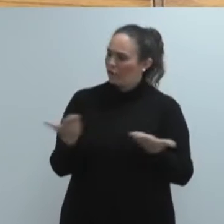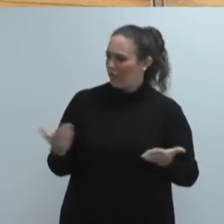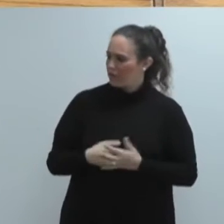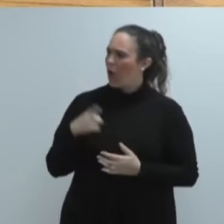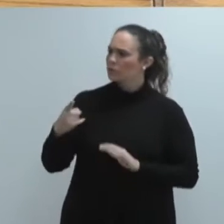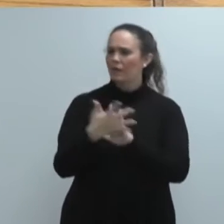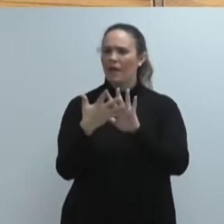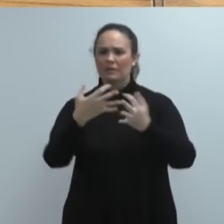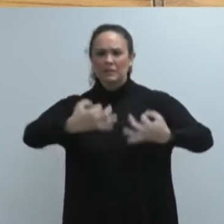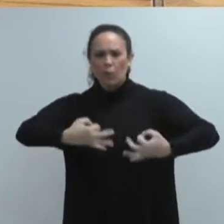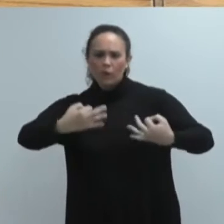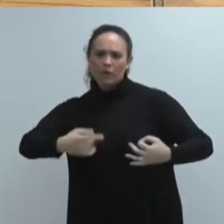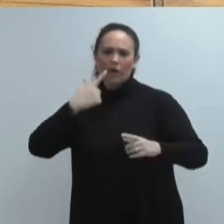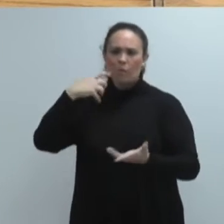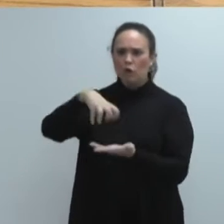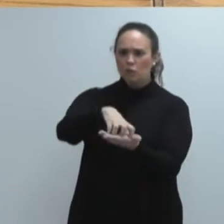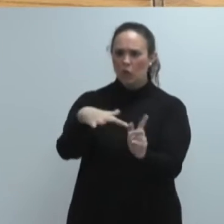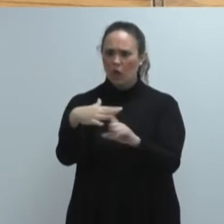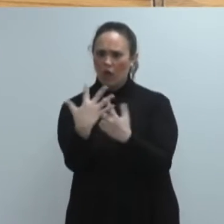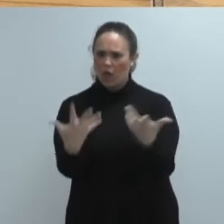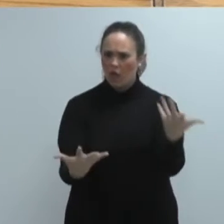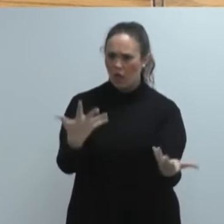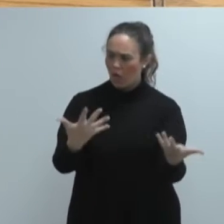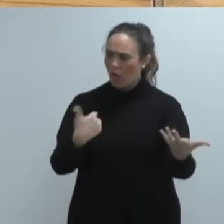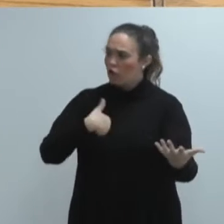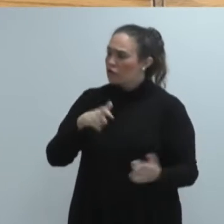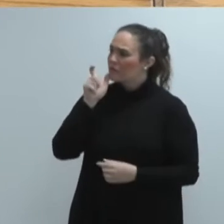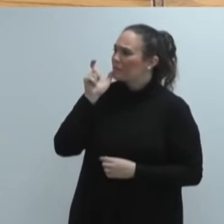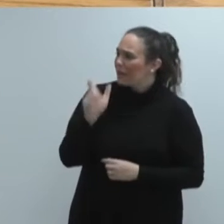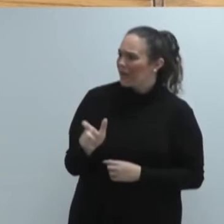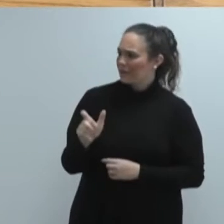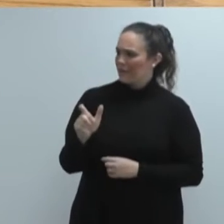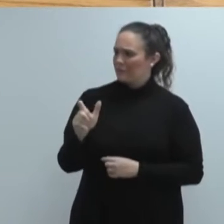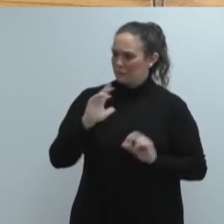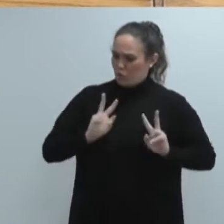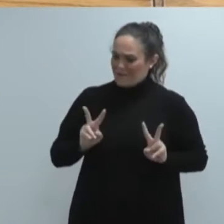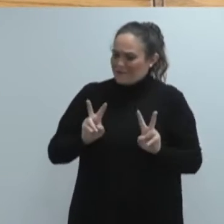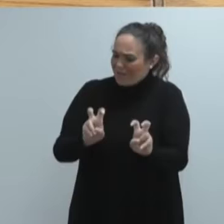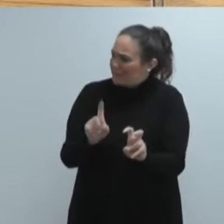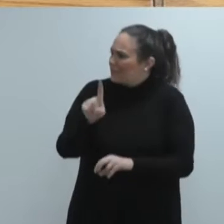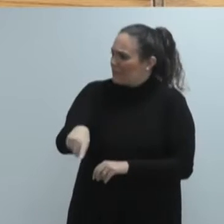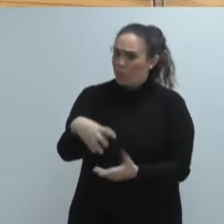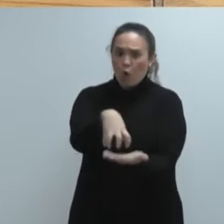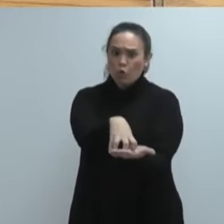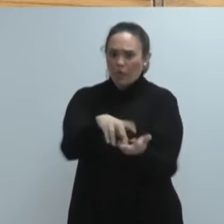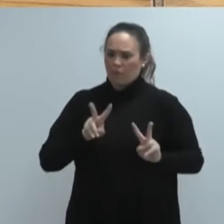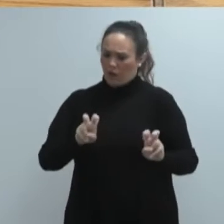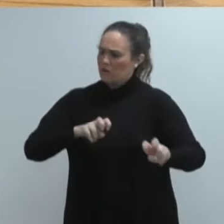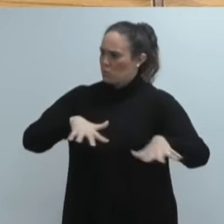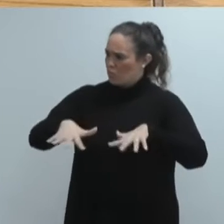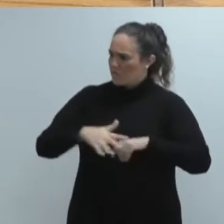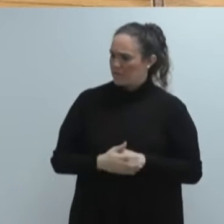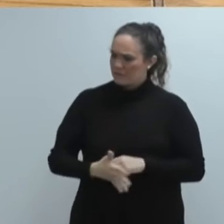Ziorga betasunaren aurrean ekimena eragili dut, eta ekimena osotasunean. Bi kontingentzia plan jarri ditugu abian,